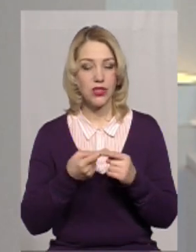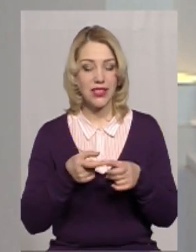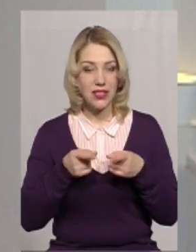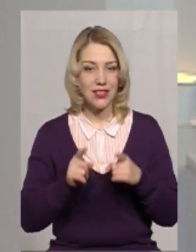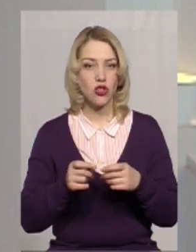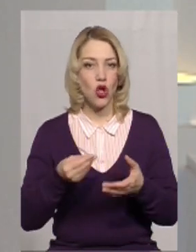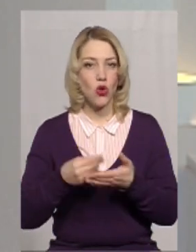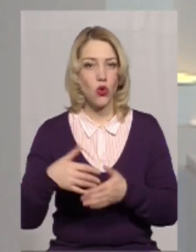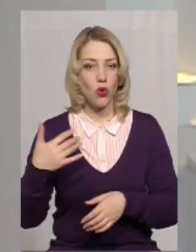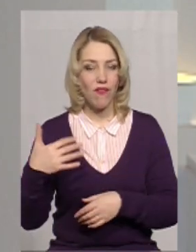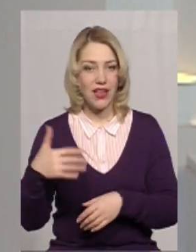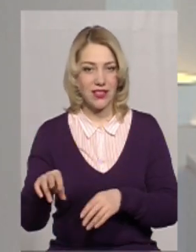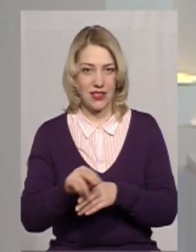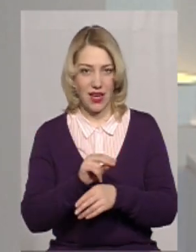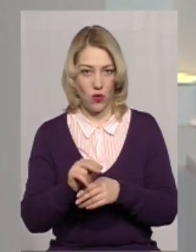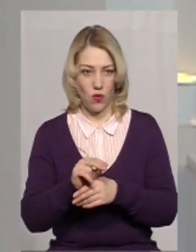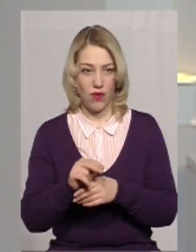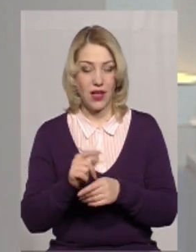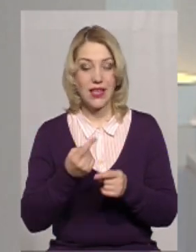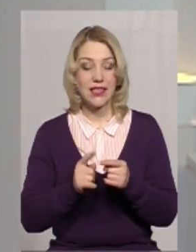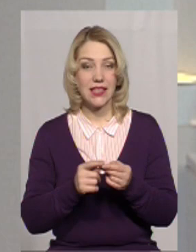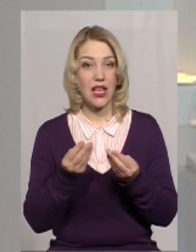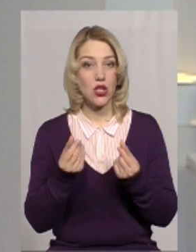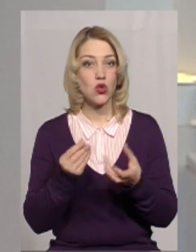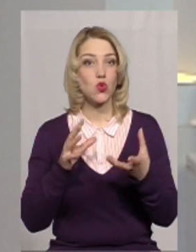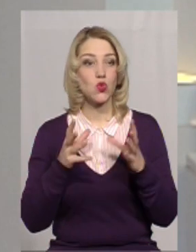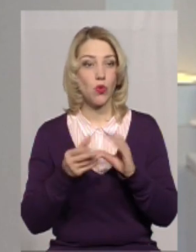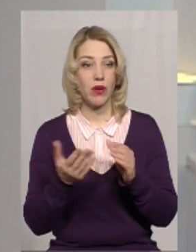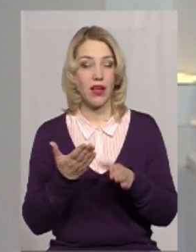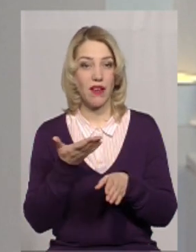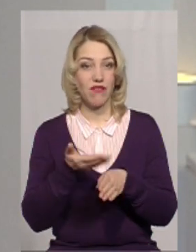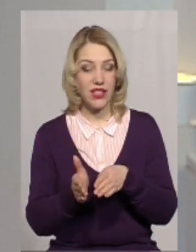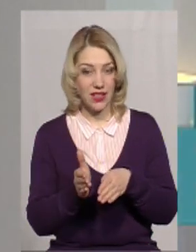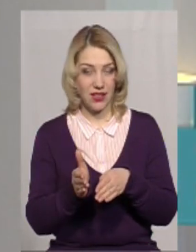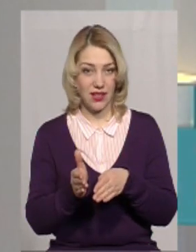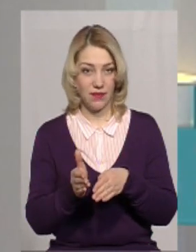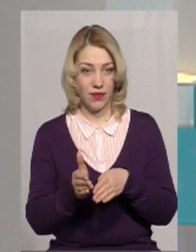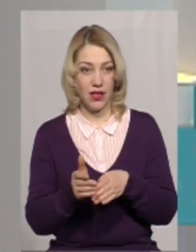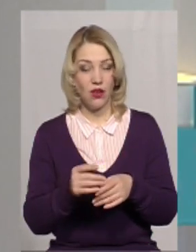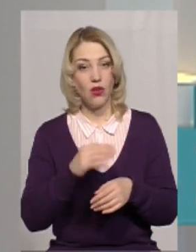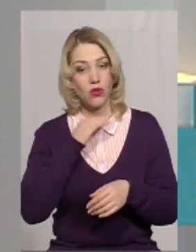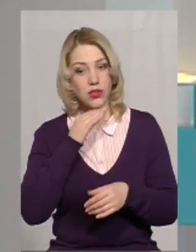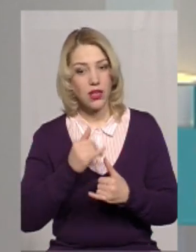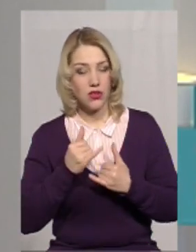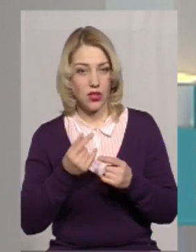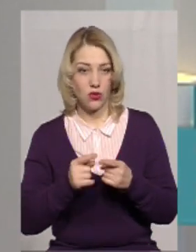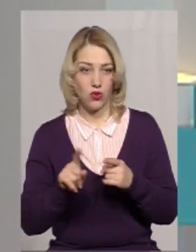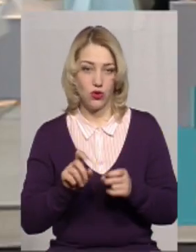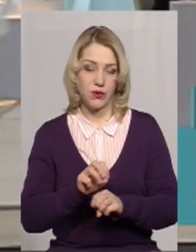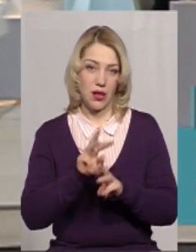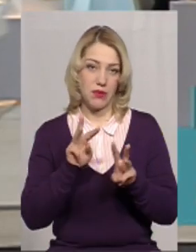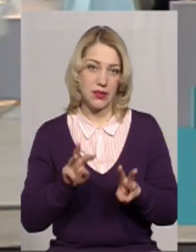дороговартісне лікування, тієї суми, яка виділена, достатньо для того, щоб